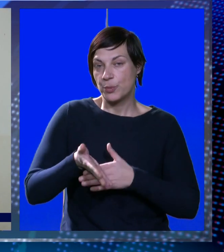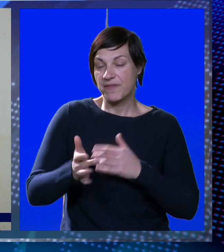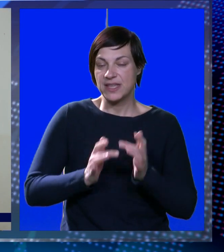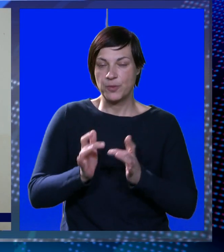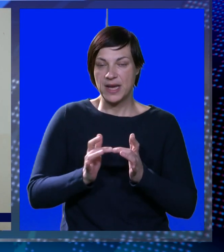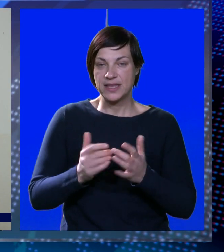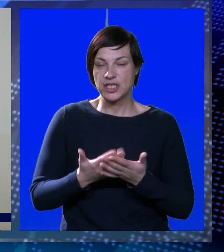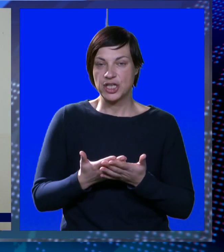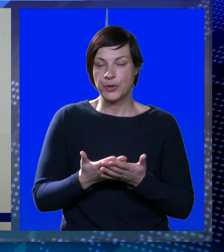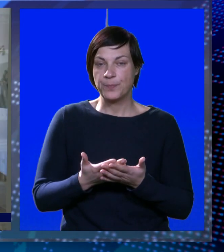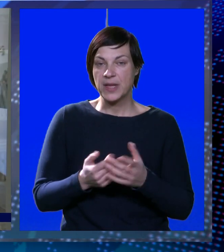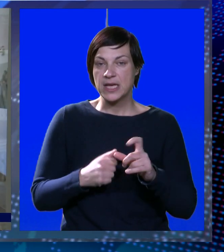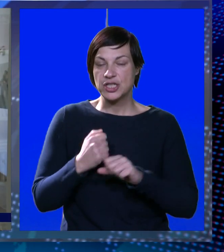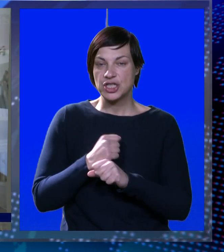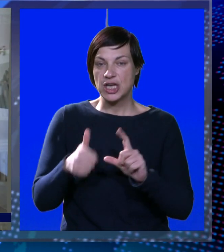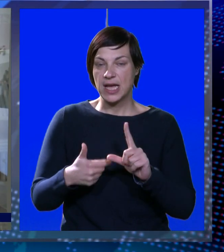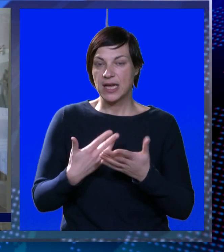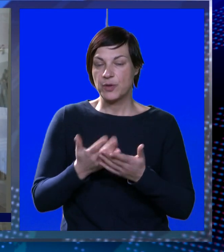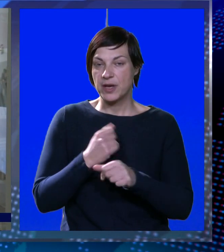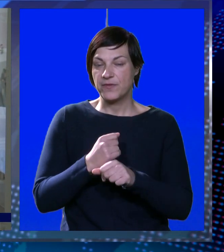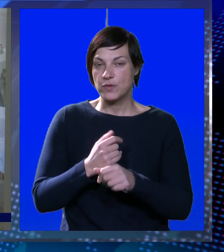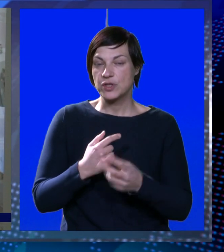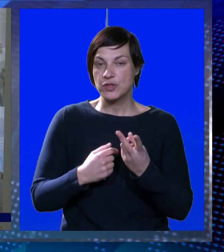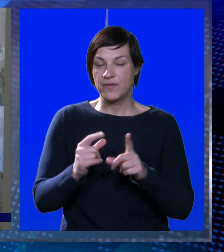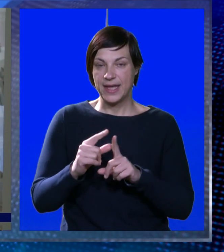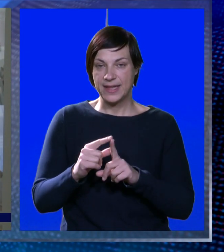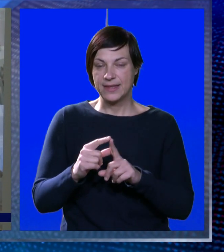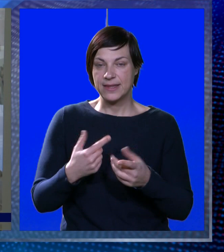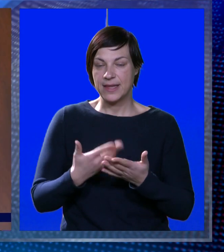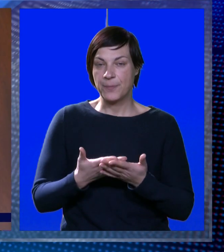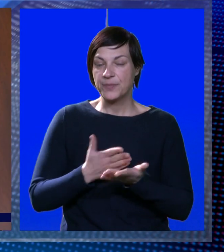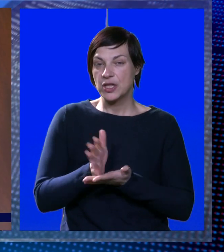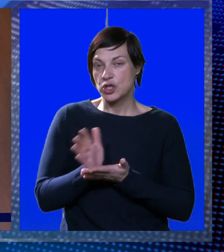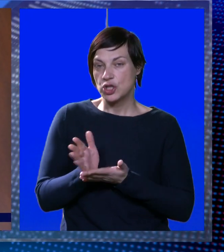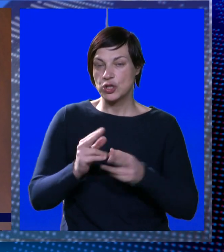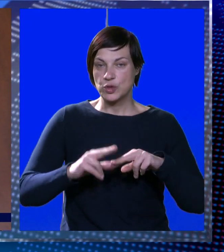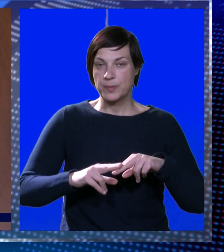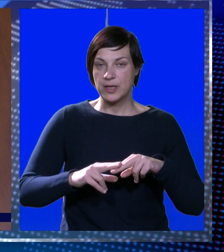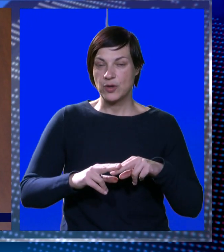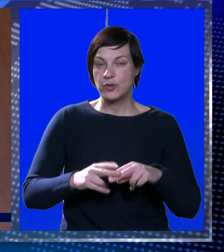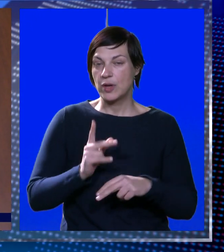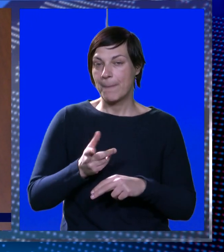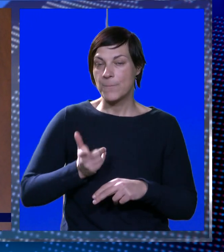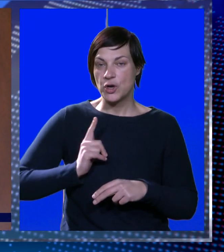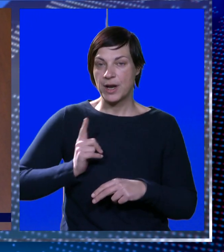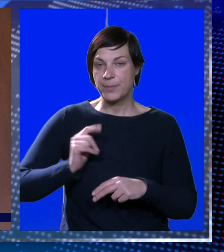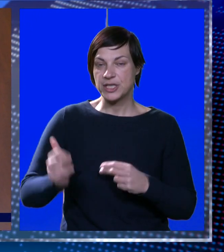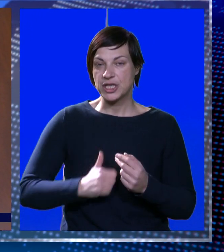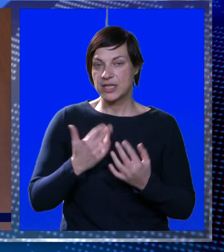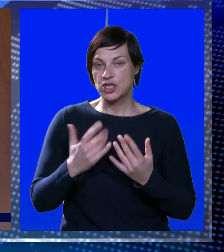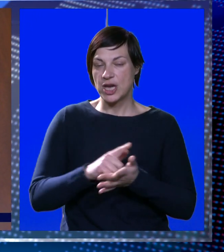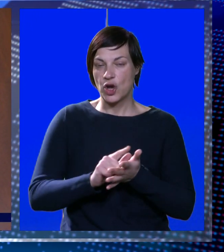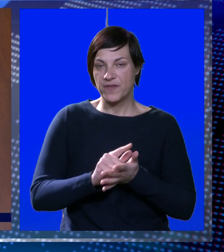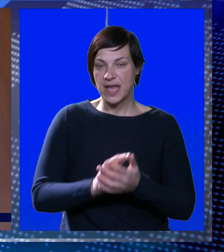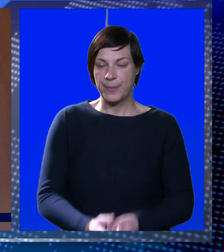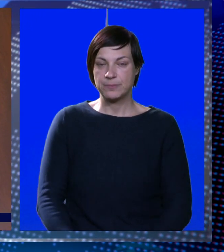redovno provedenom natječaju. No, iako Čagalj trenutno obnaša funkciju vršitelja dužnosti, do službene odluke ipak će morati pričekati